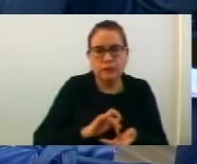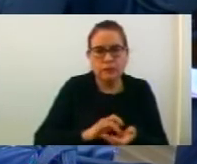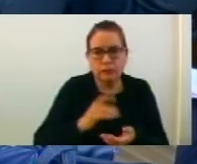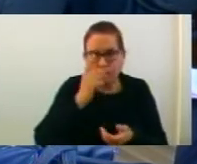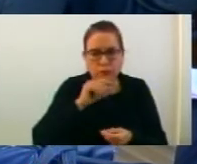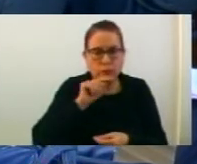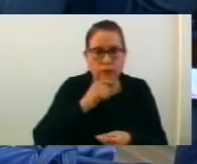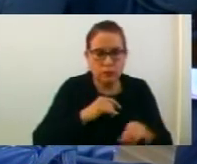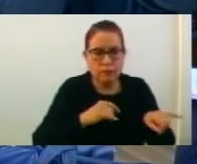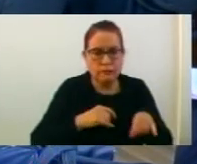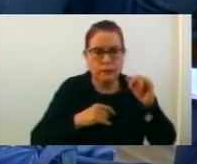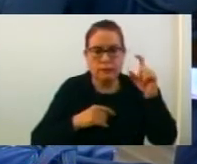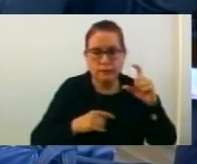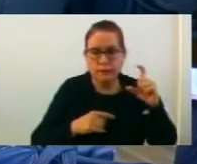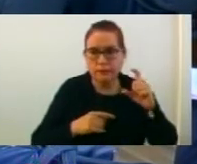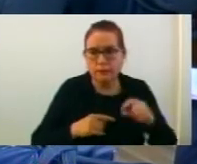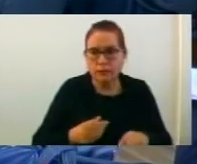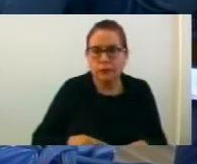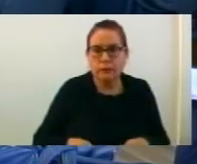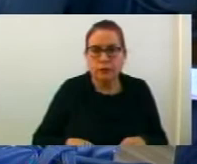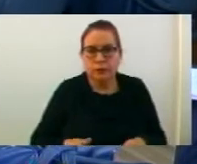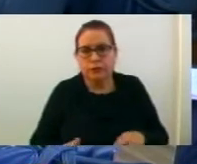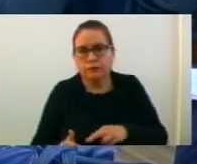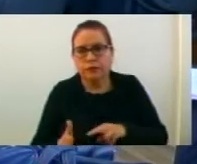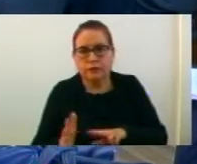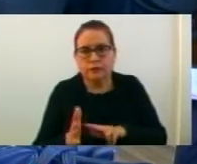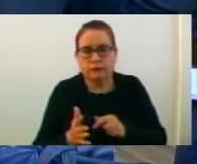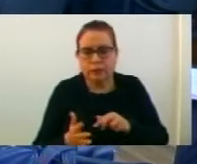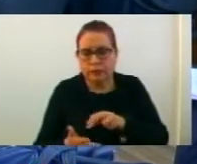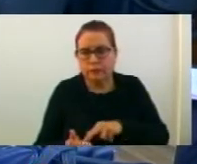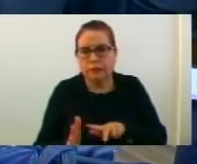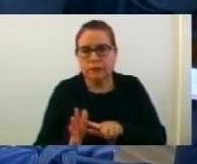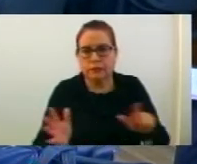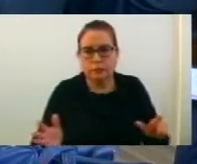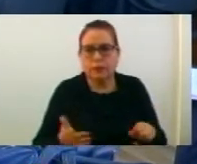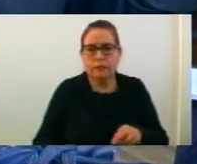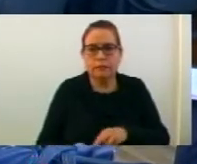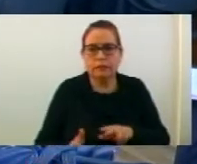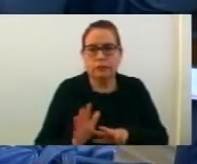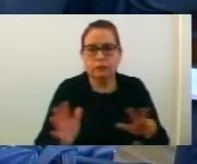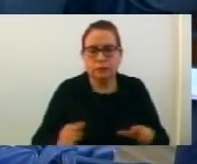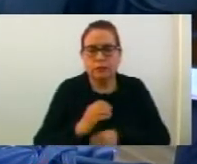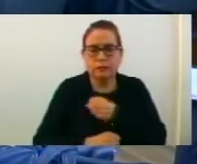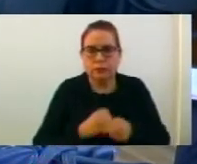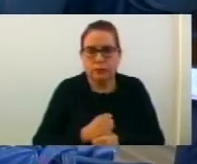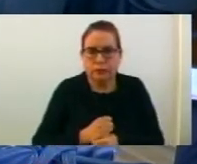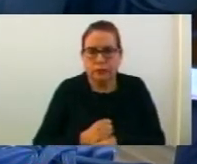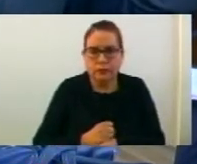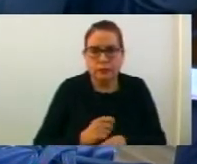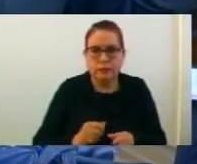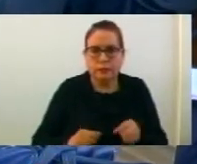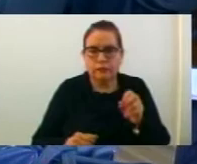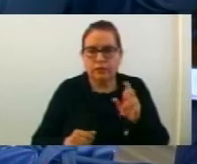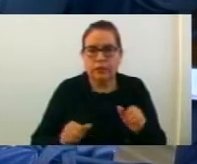училище Јана Сандански во учебната 2017-2018 година. Премлювам на работ по 12